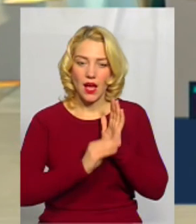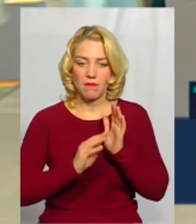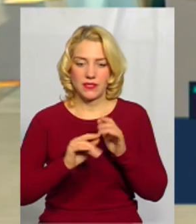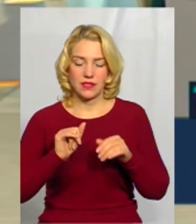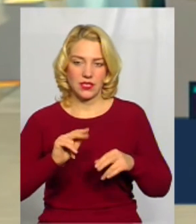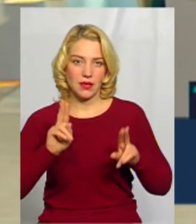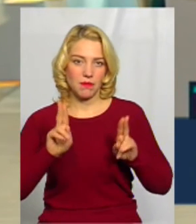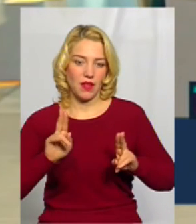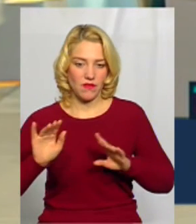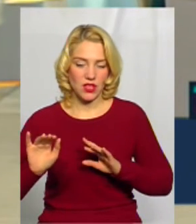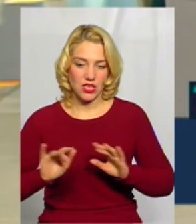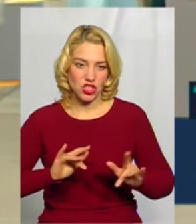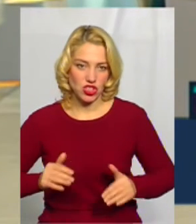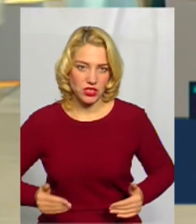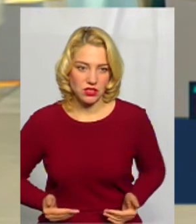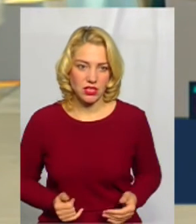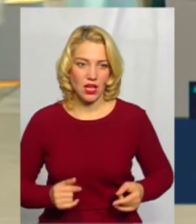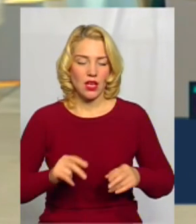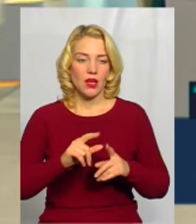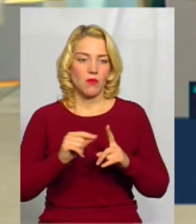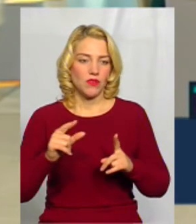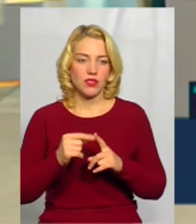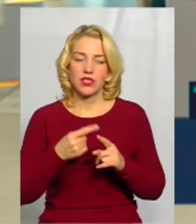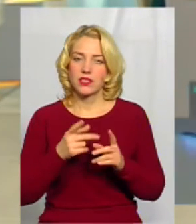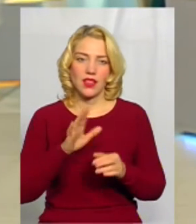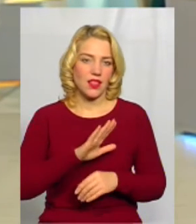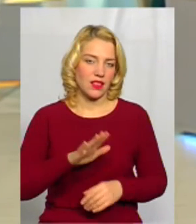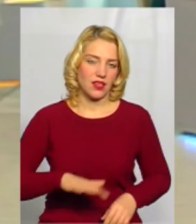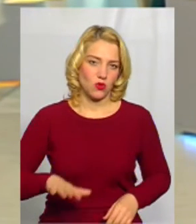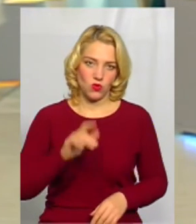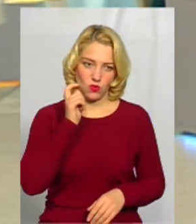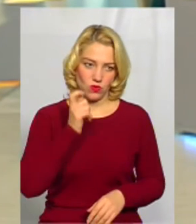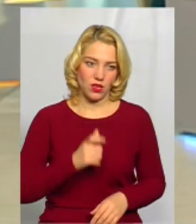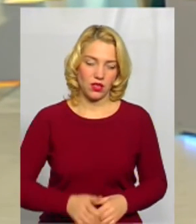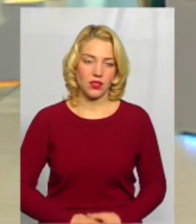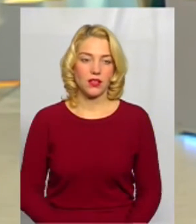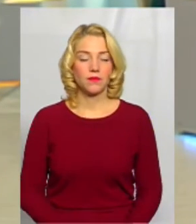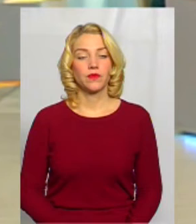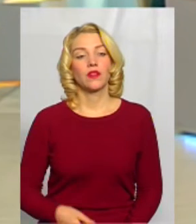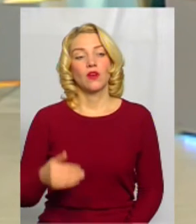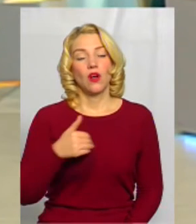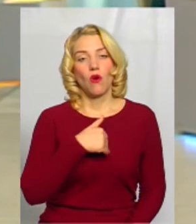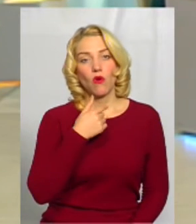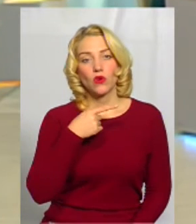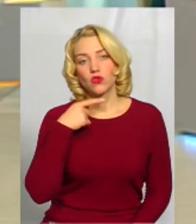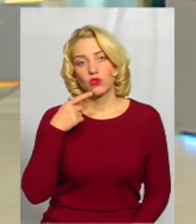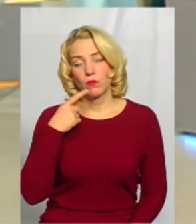життя, і поведінка. Це вже не територія України. Ну, і я ще хочу додати, що дійсно,